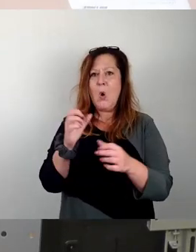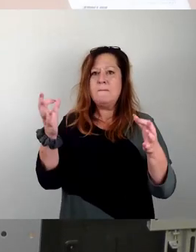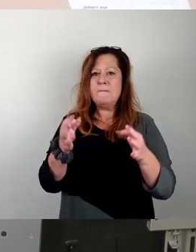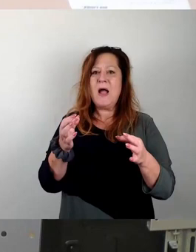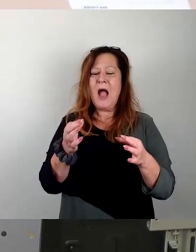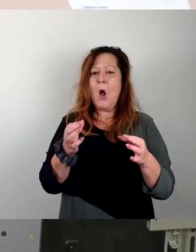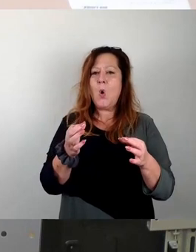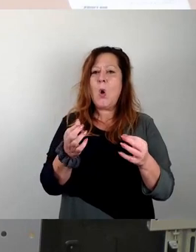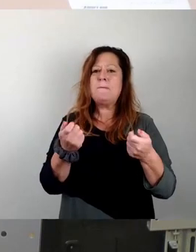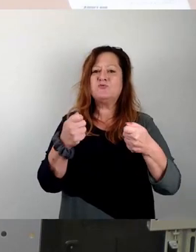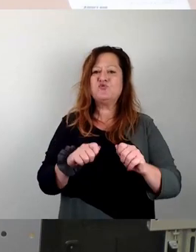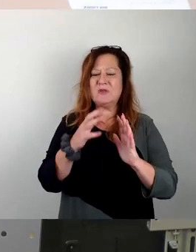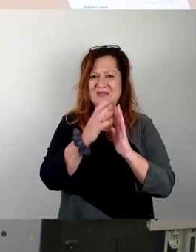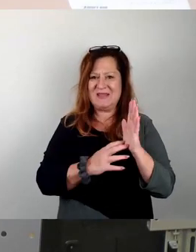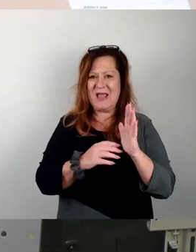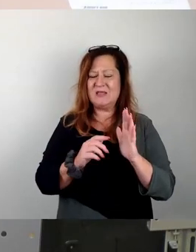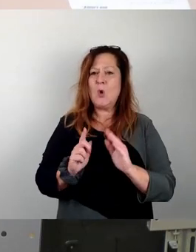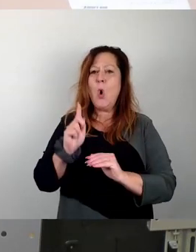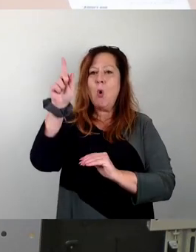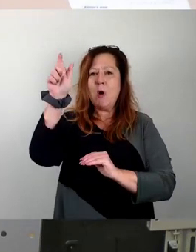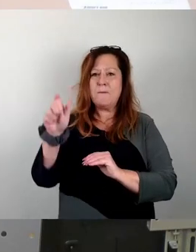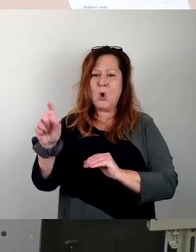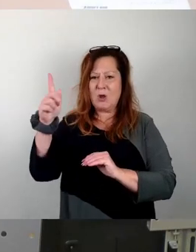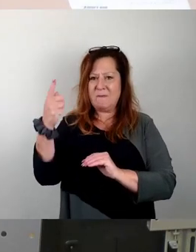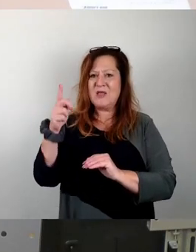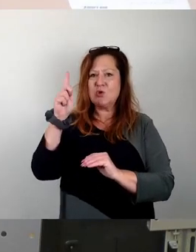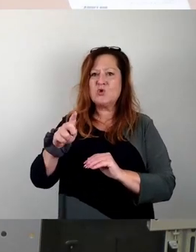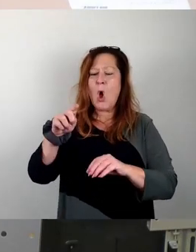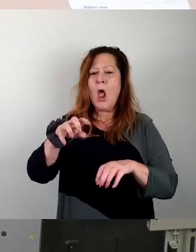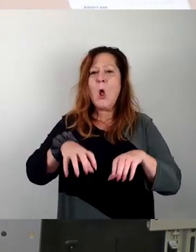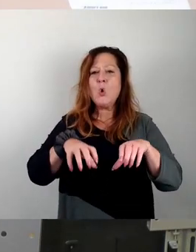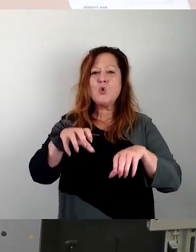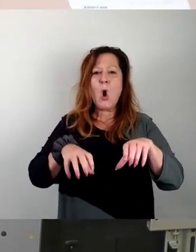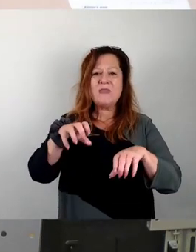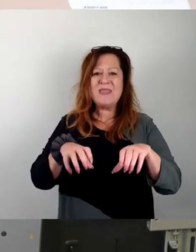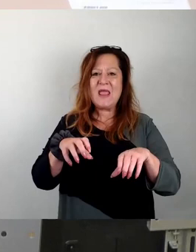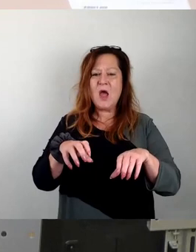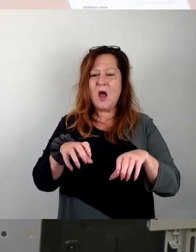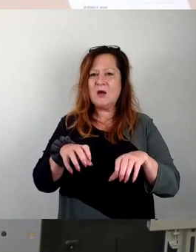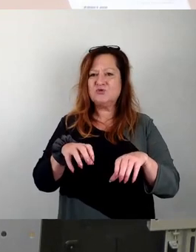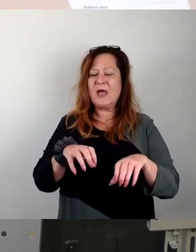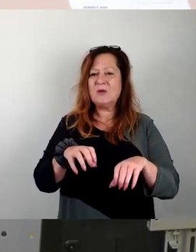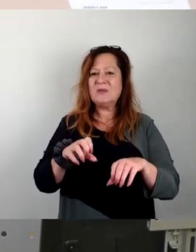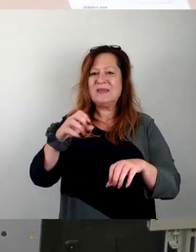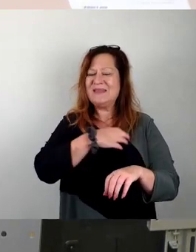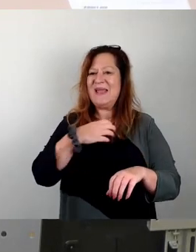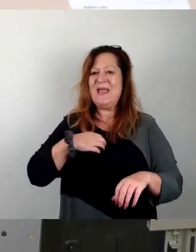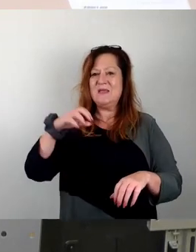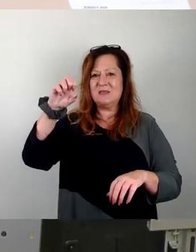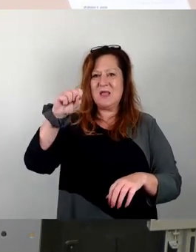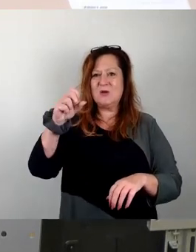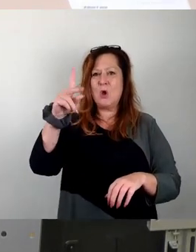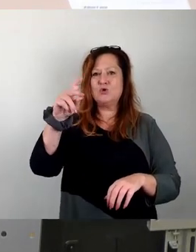beauftragt, ein Sicherheitskonzept für den Containerstandort in Dresden-Spurbitz unter Einbeziehung der Anwohner, des gemeindlichen